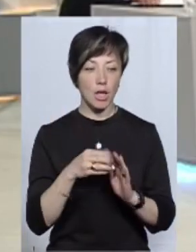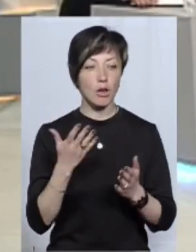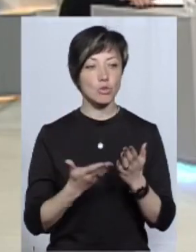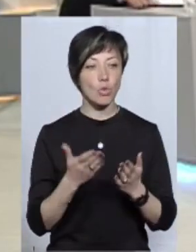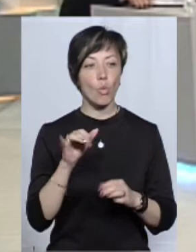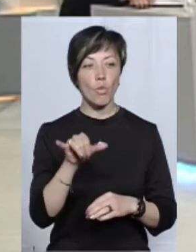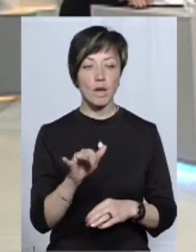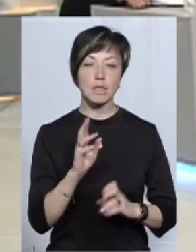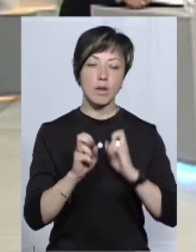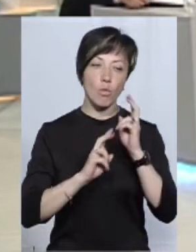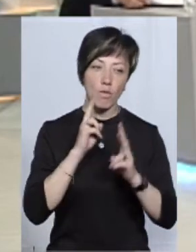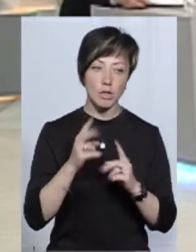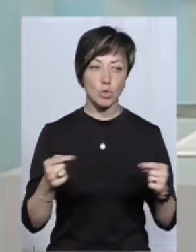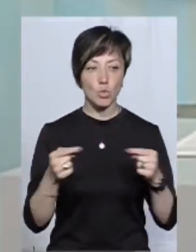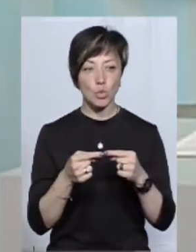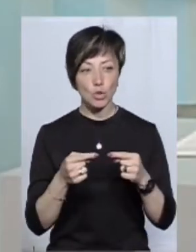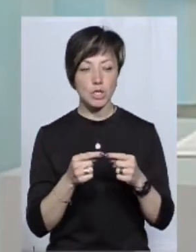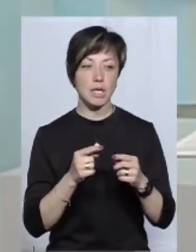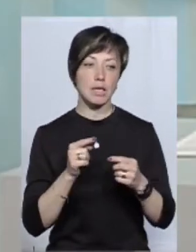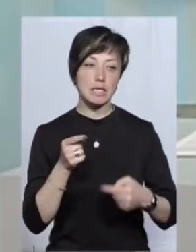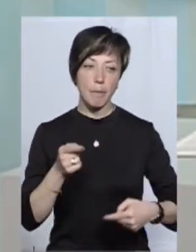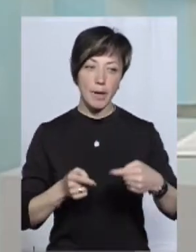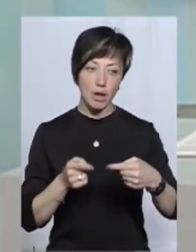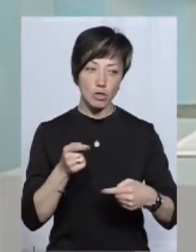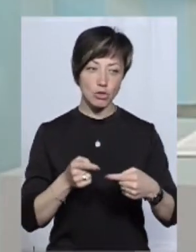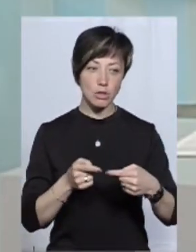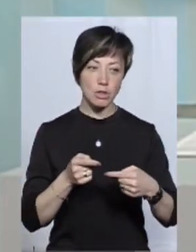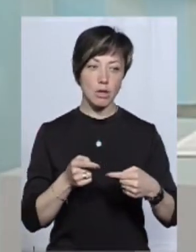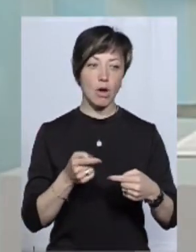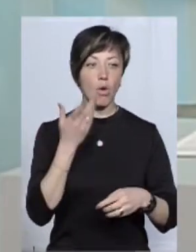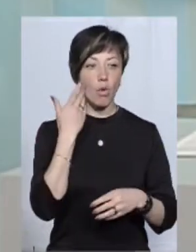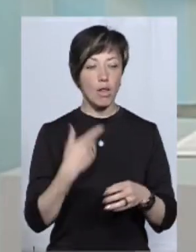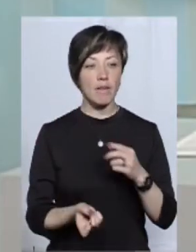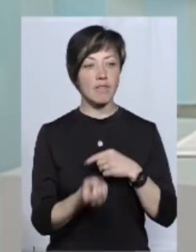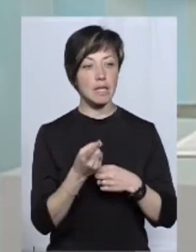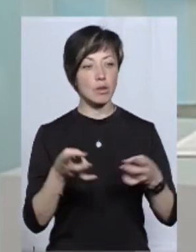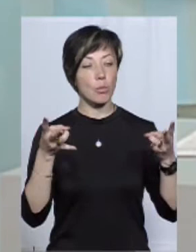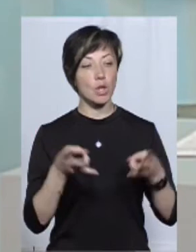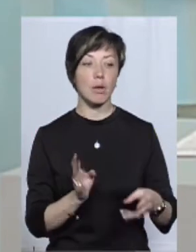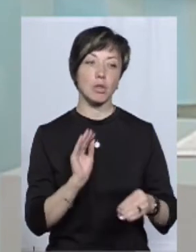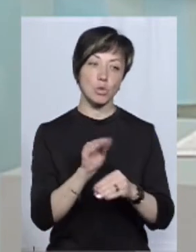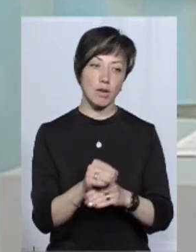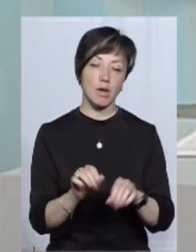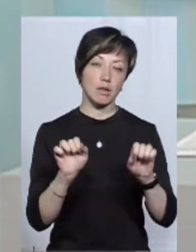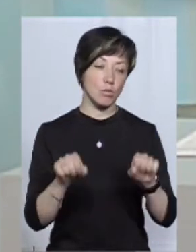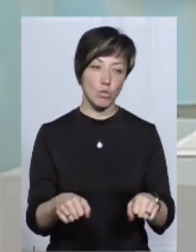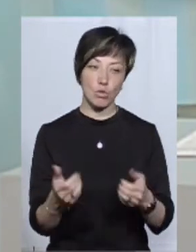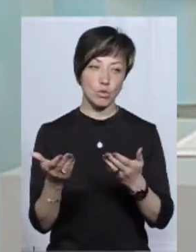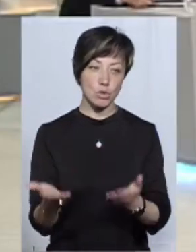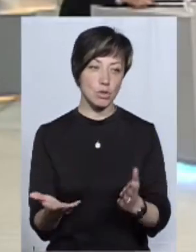у вас будуть зауваження, уточнення чи заперечення, коли виникне потреба взагалі щось додавати, ви можете